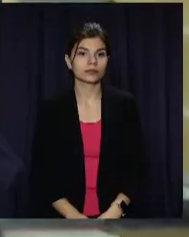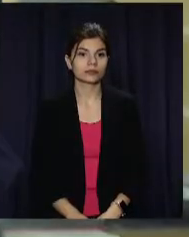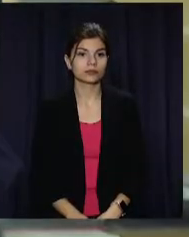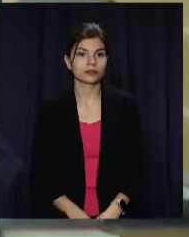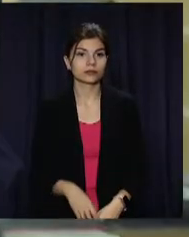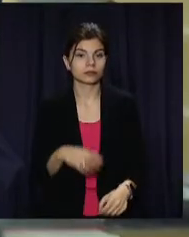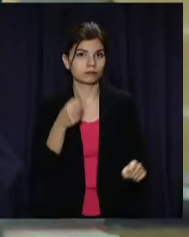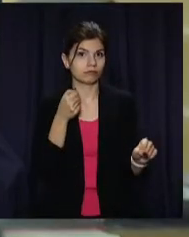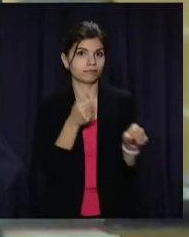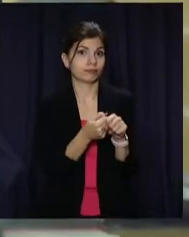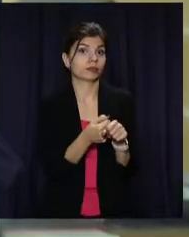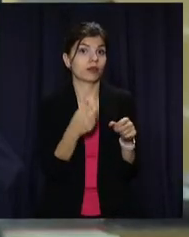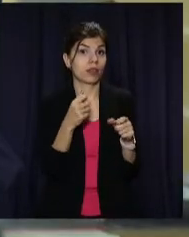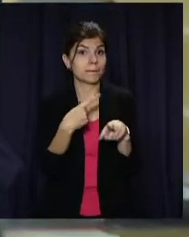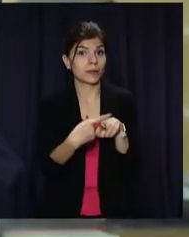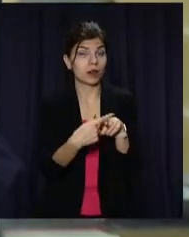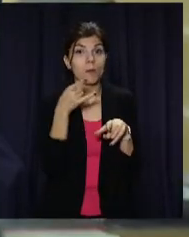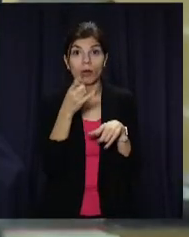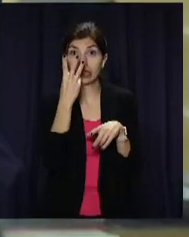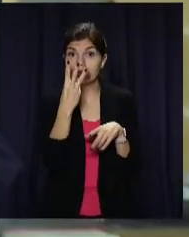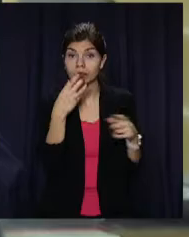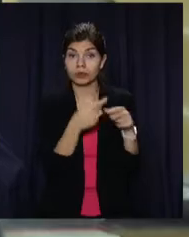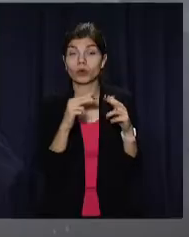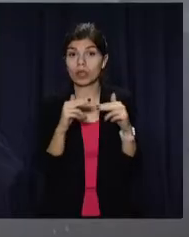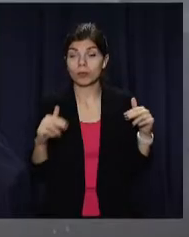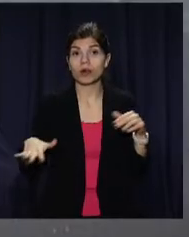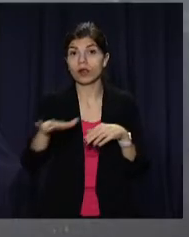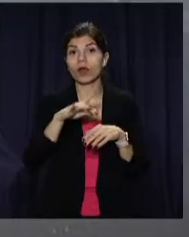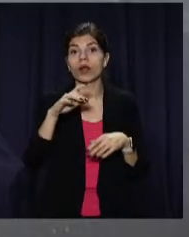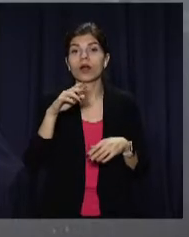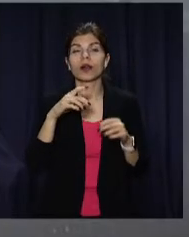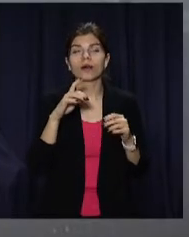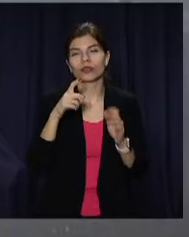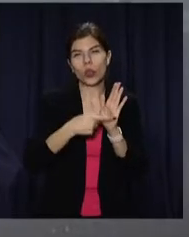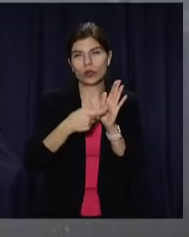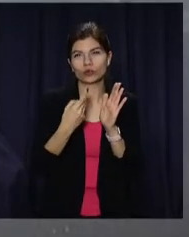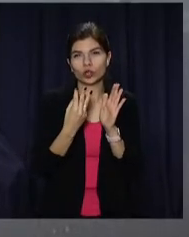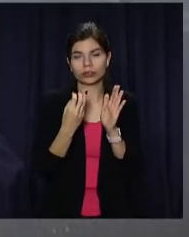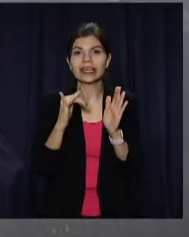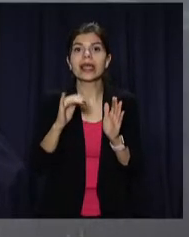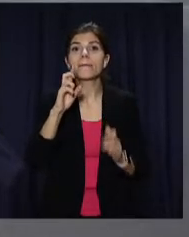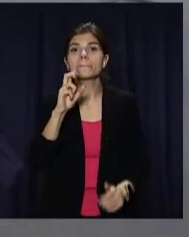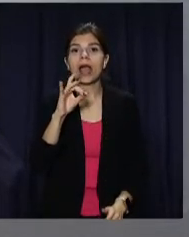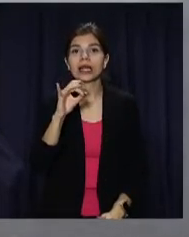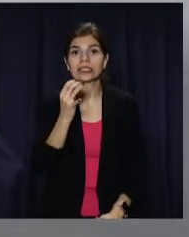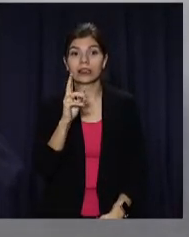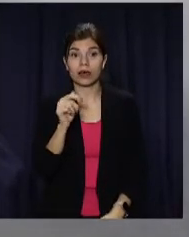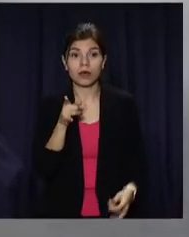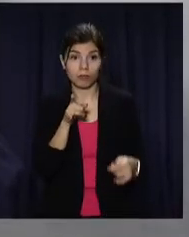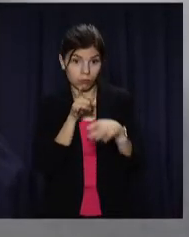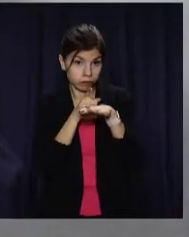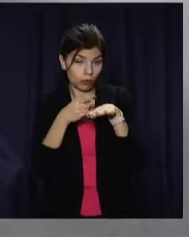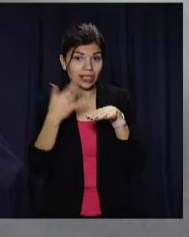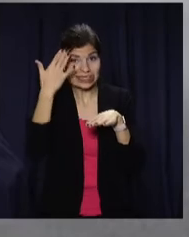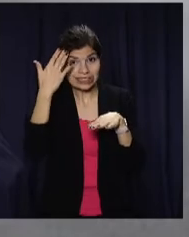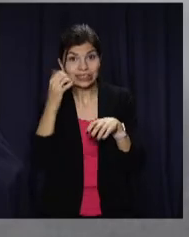Зіткнулися на перехресті. Аварія з трьома автівками сталася у Дніпрі на розі Донецького шосе та вулиці Березинської. ВАЗ, наближаючись до перехрестя,